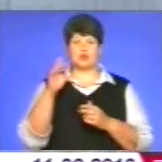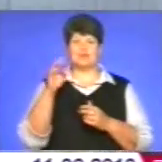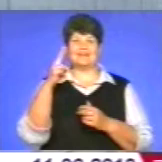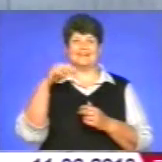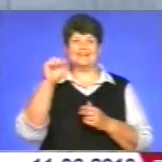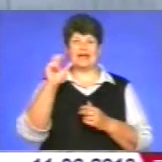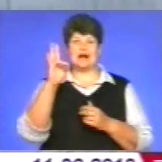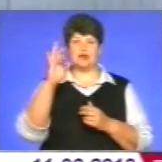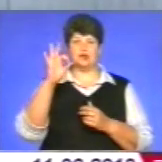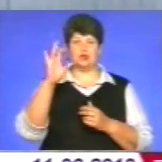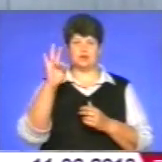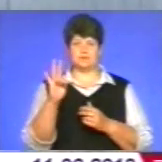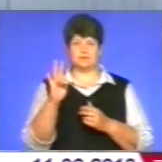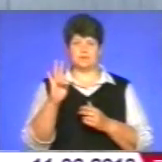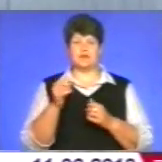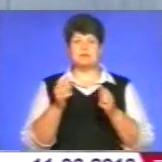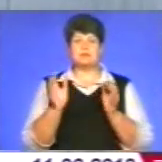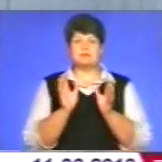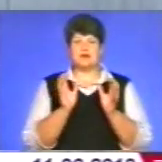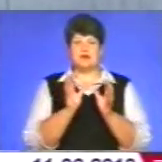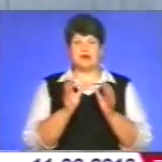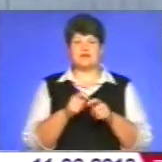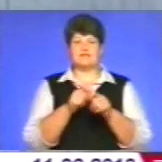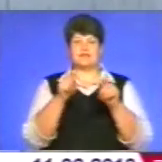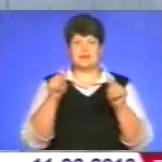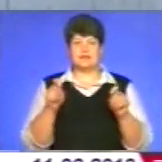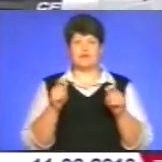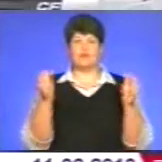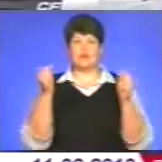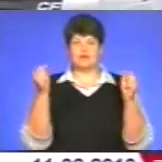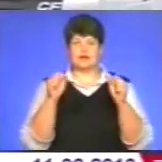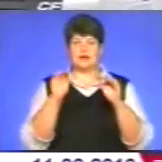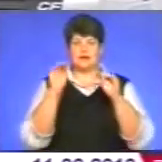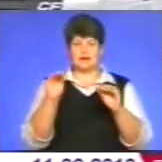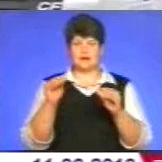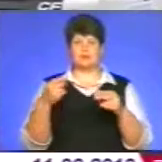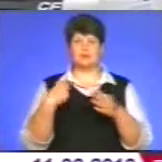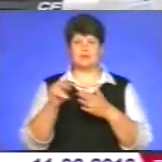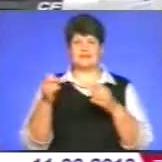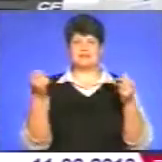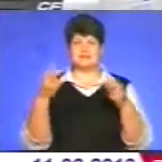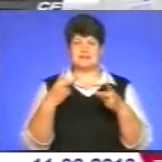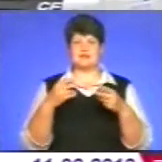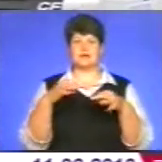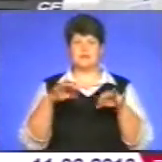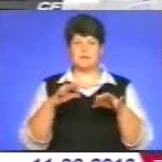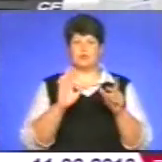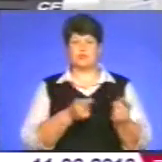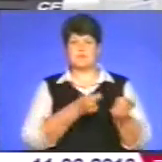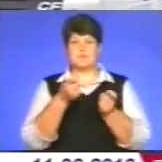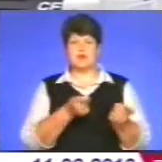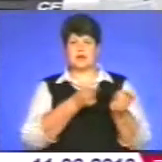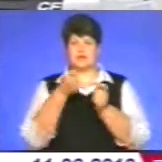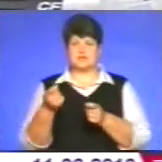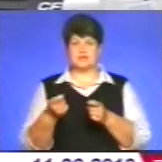Для зберігання полуниці поблизу Лосятина відкрили холодильну камеру. Також придбали спецтранспорт, у якому перевозитимуть продукт